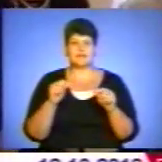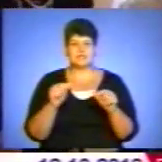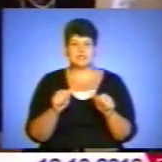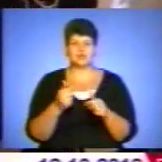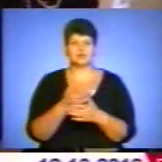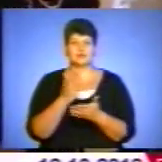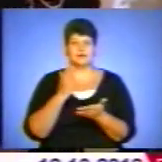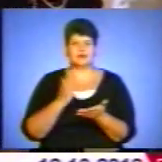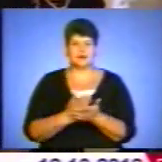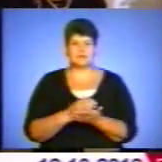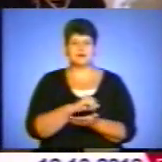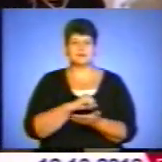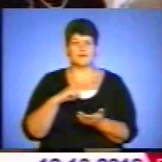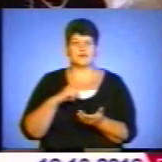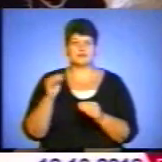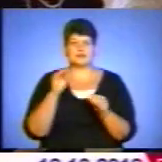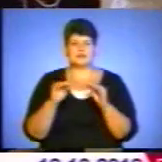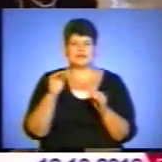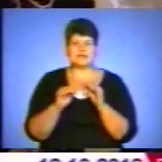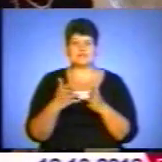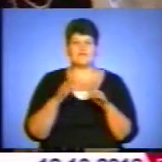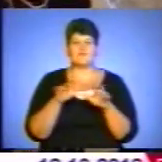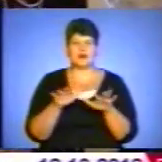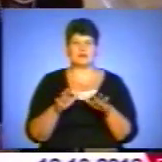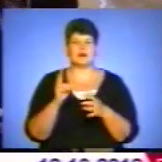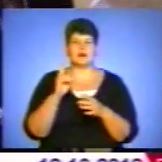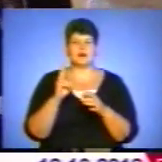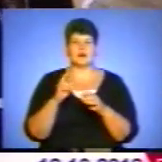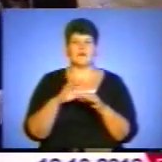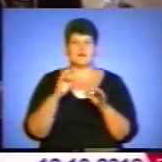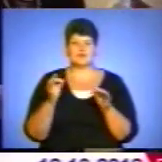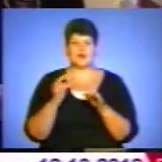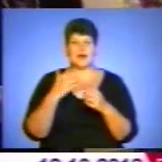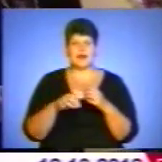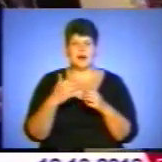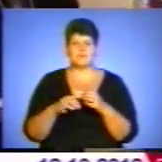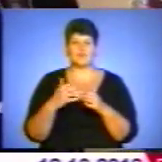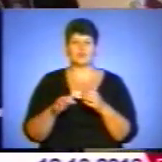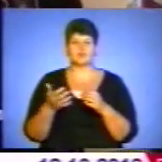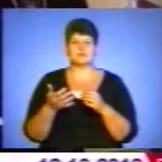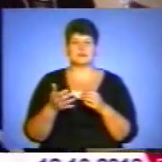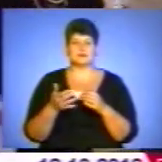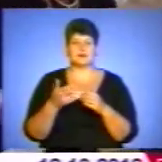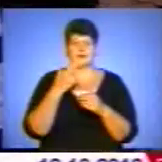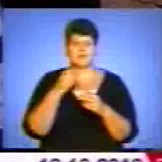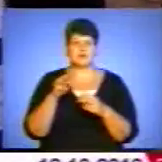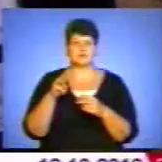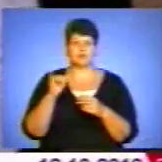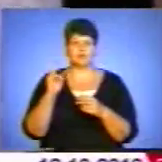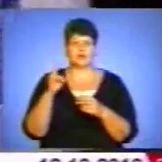хліб, а сама вона складається з вареної квасолі, капусти і традиційної української заправки з муки.